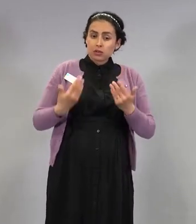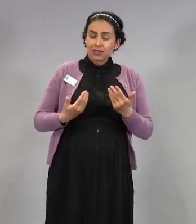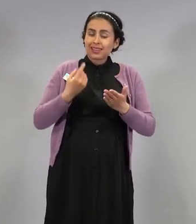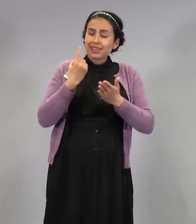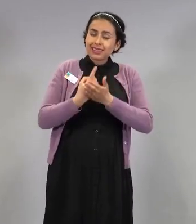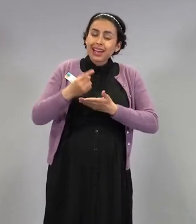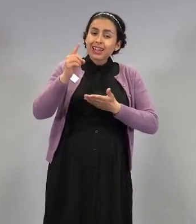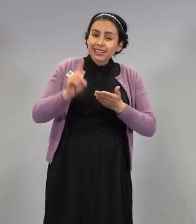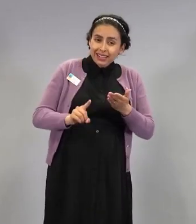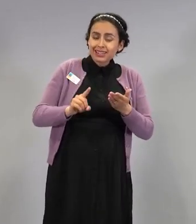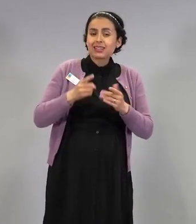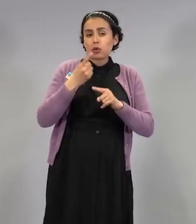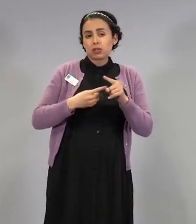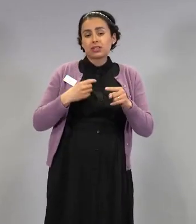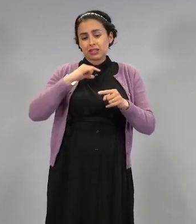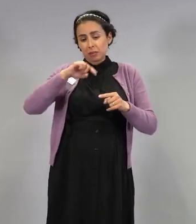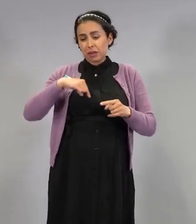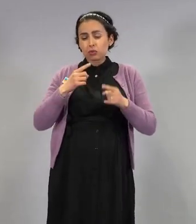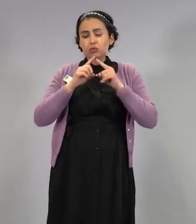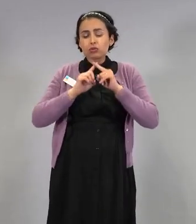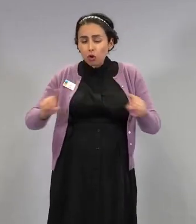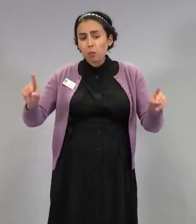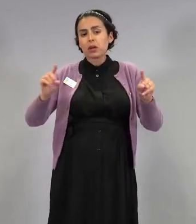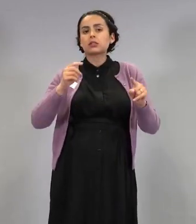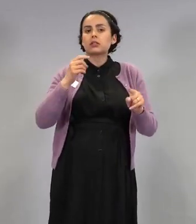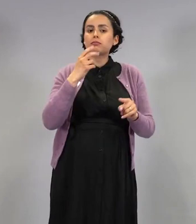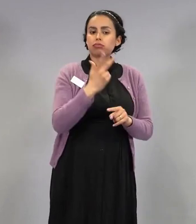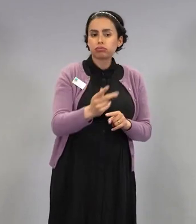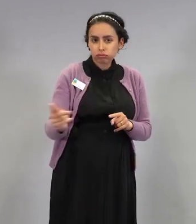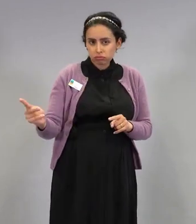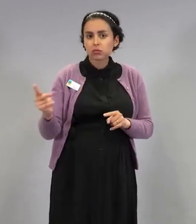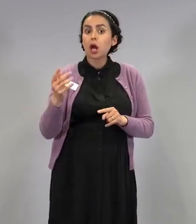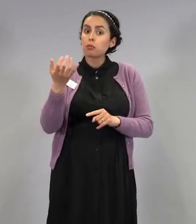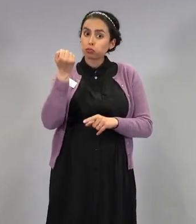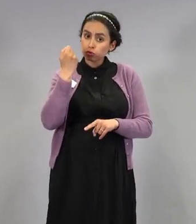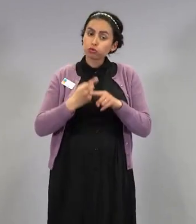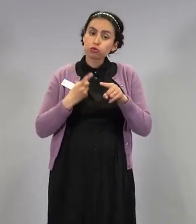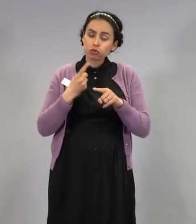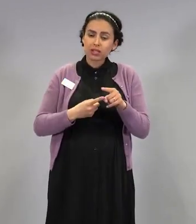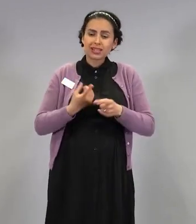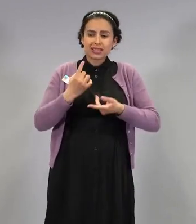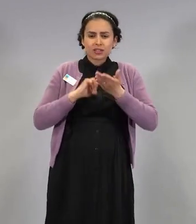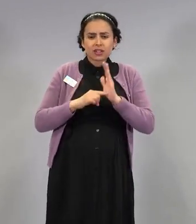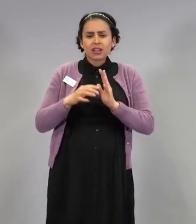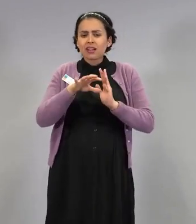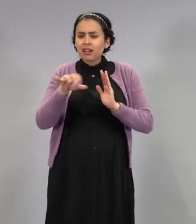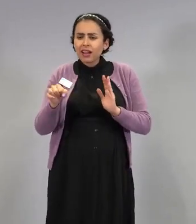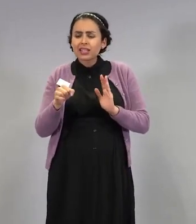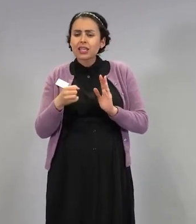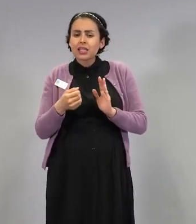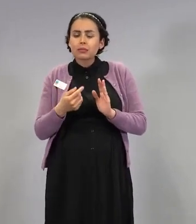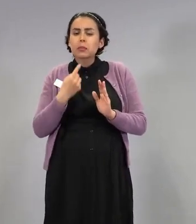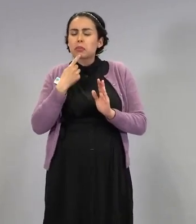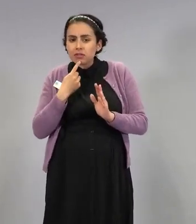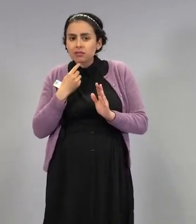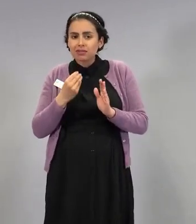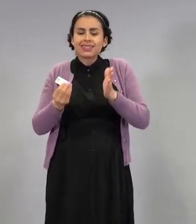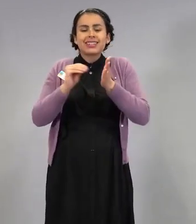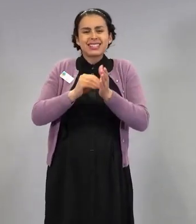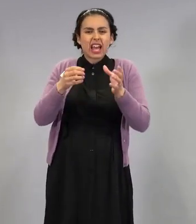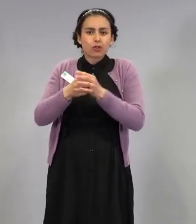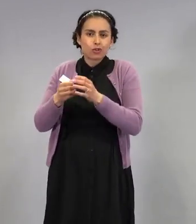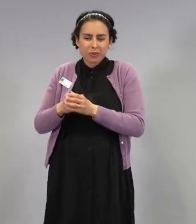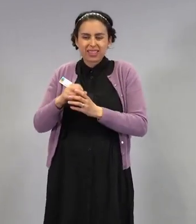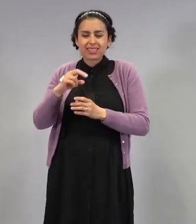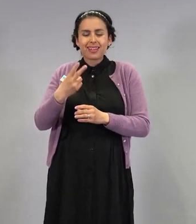etenemään tosi nopeasti. Sen takia kaikenlaiset riskiryhmät tai pienet lisäryhmät, mitä me oltiin ajateltu, niin